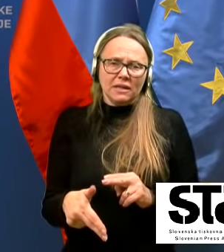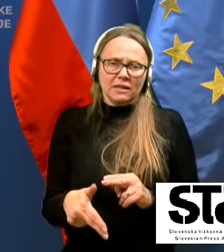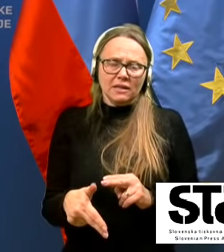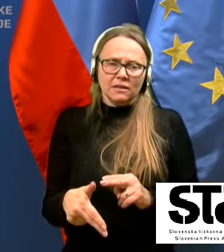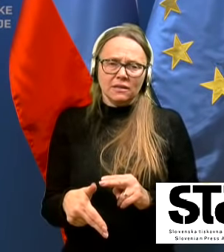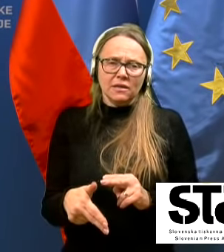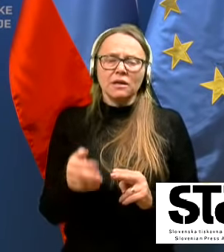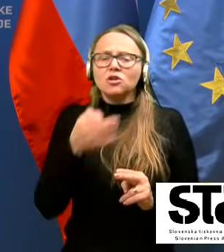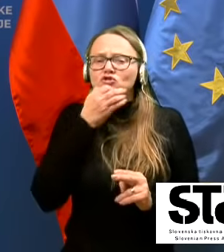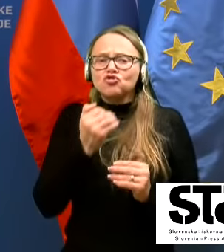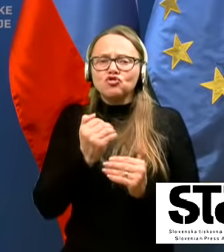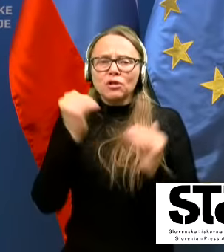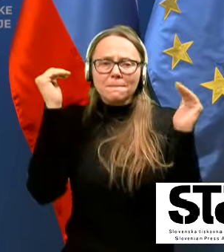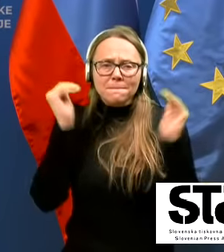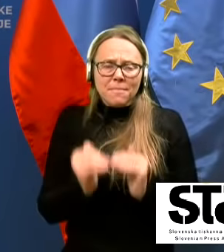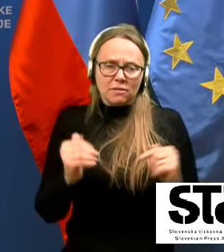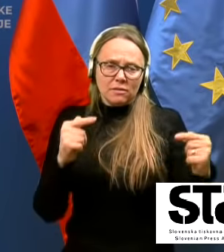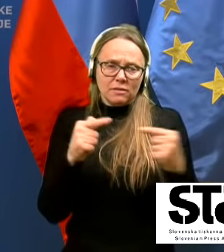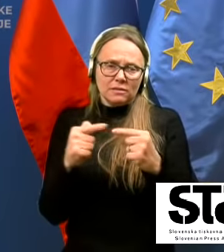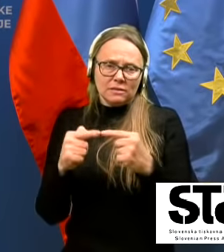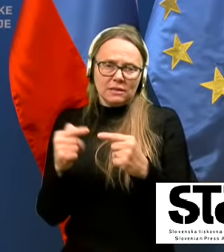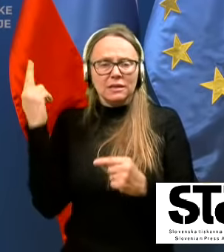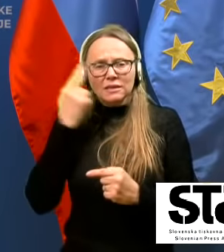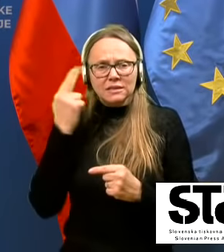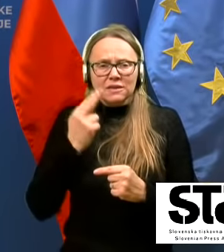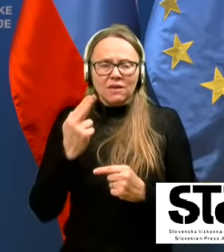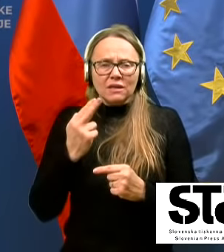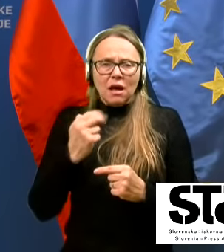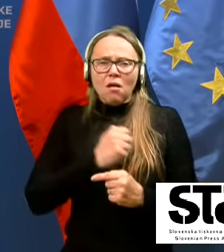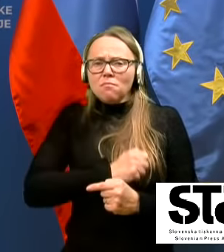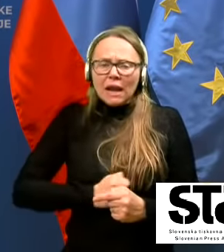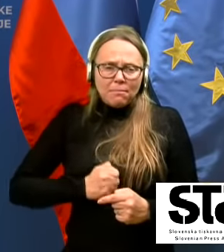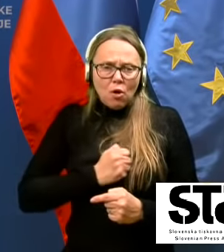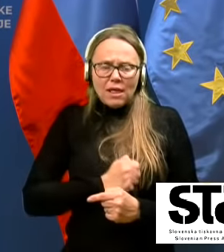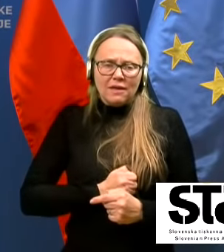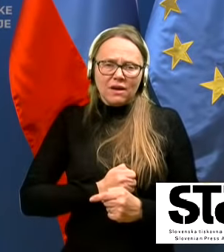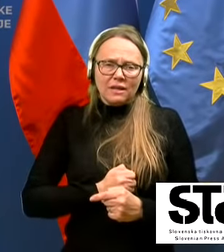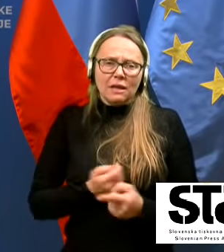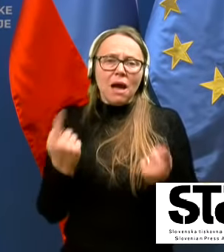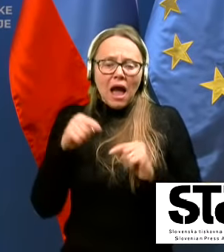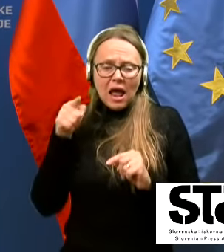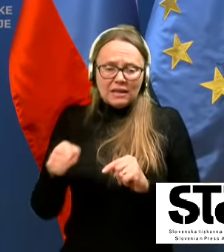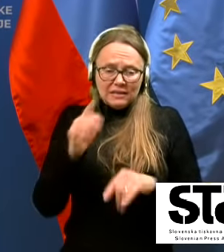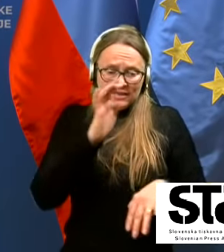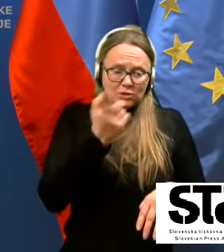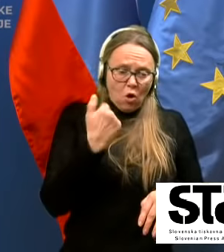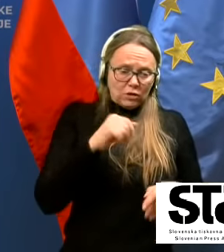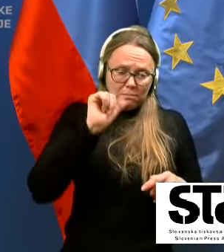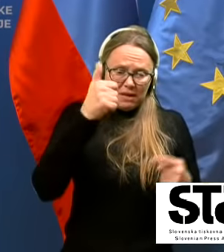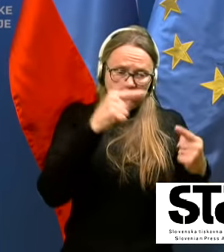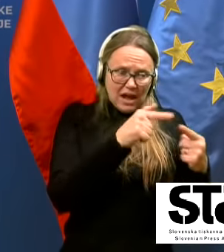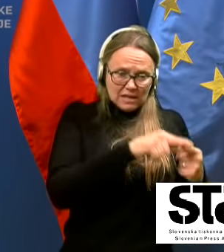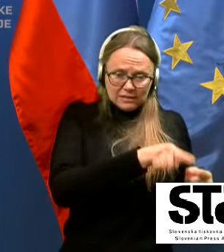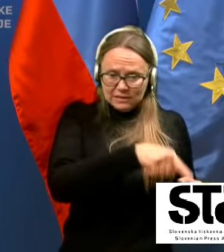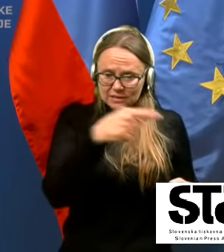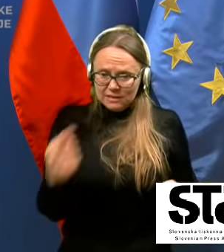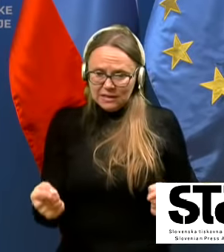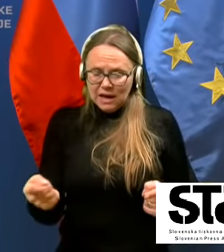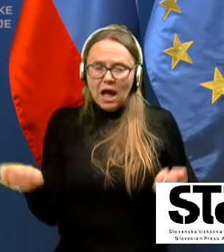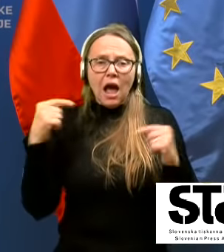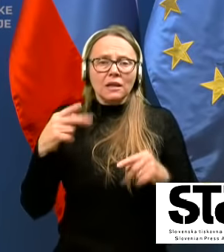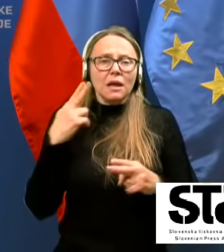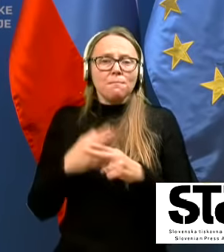čim manj stiki in svede prebolevanjem, bodi si inkubacijske dove, bodi si bolezni v oskem krogu